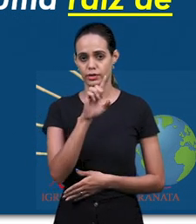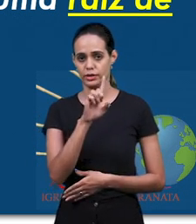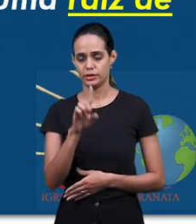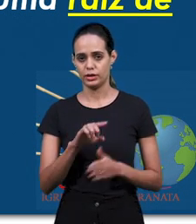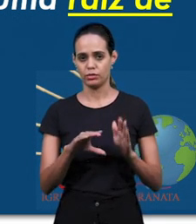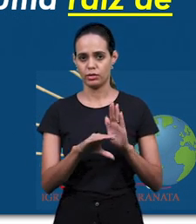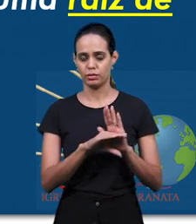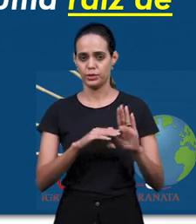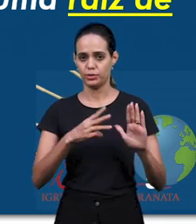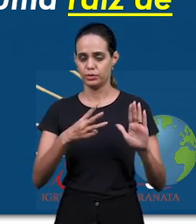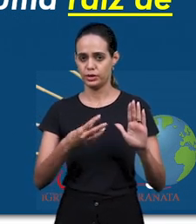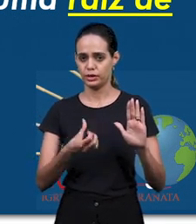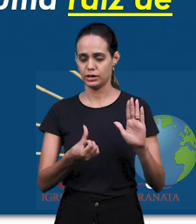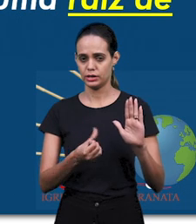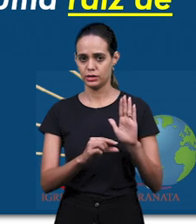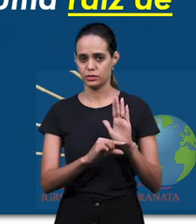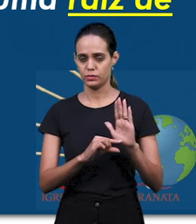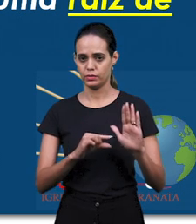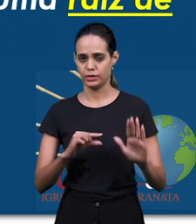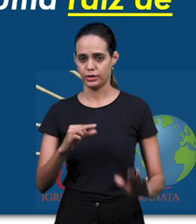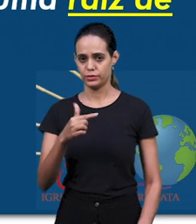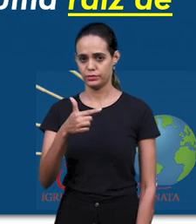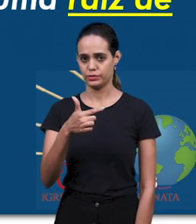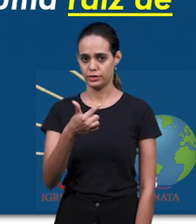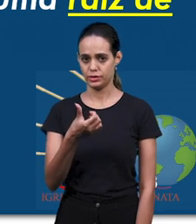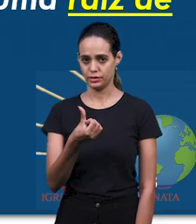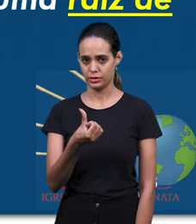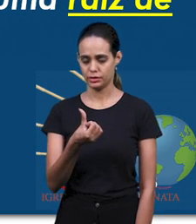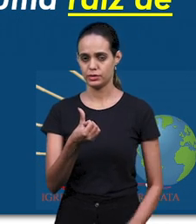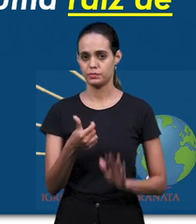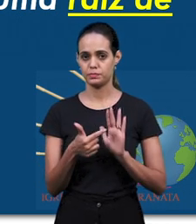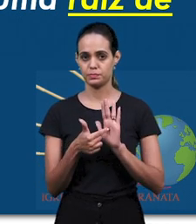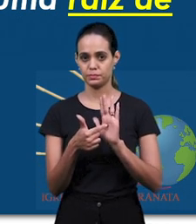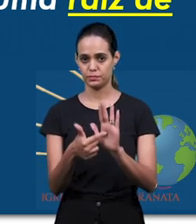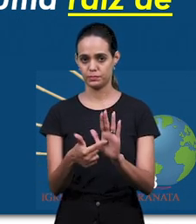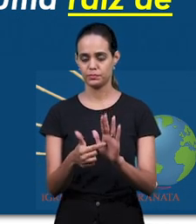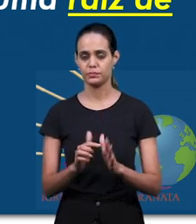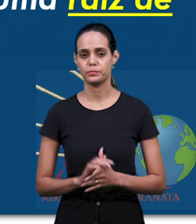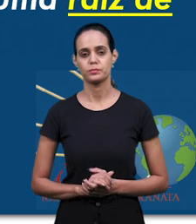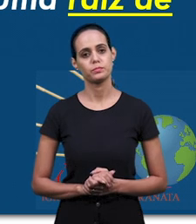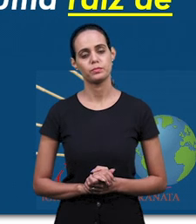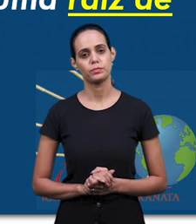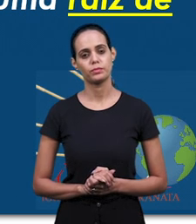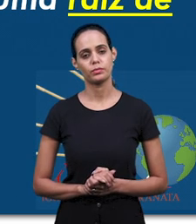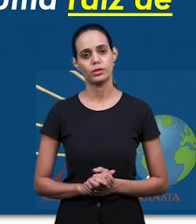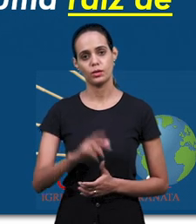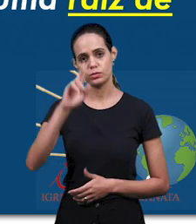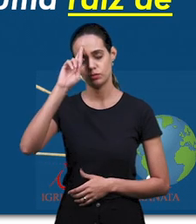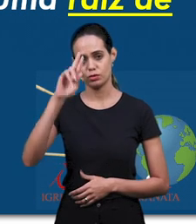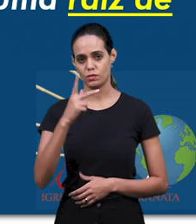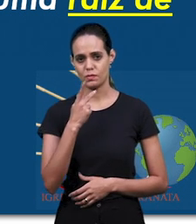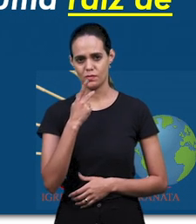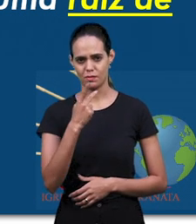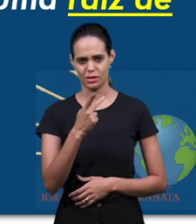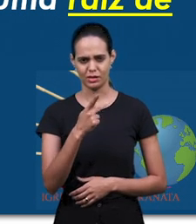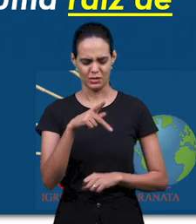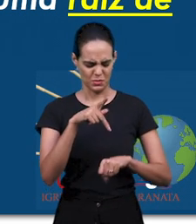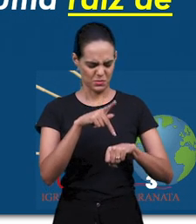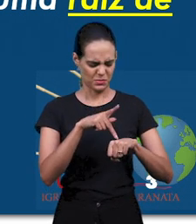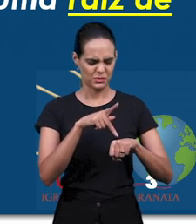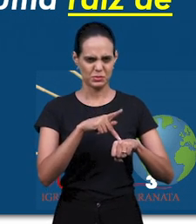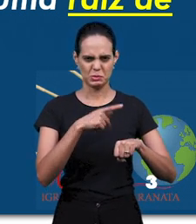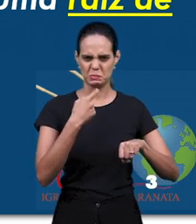36 глава, 26 стих. «И дам вам сердце новое, и